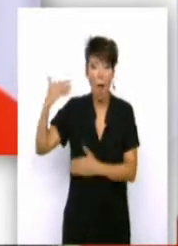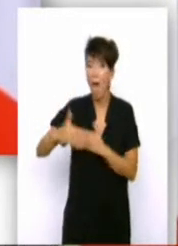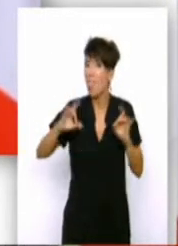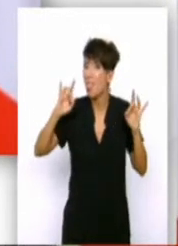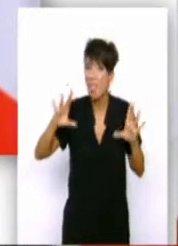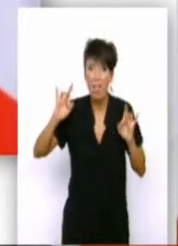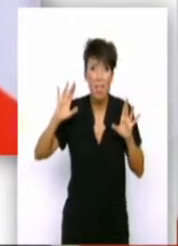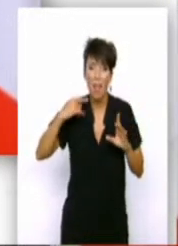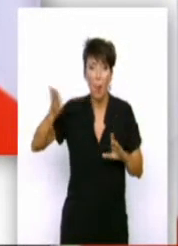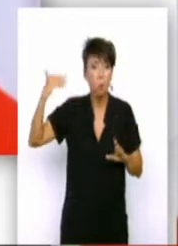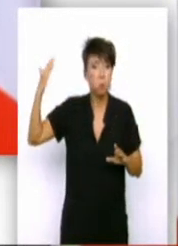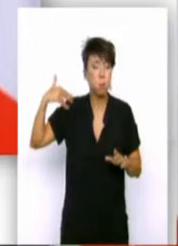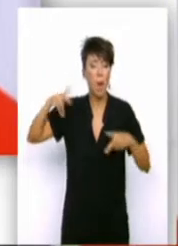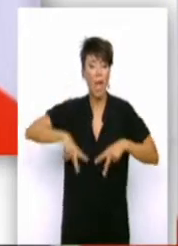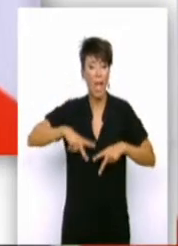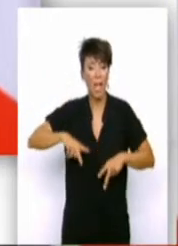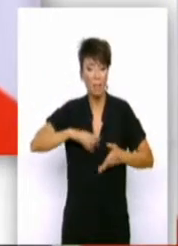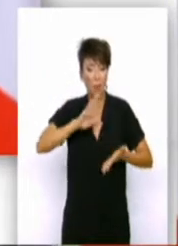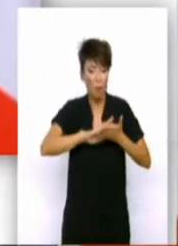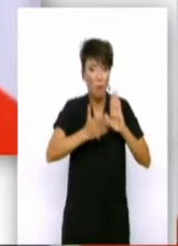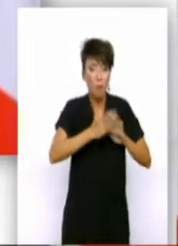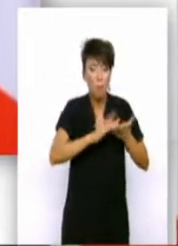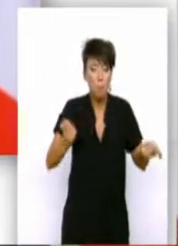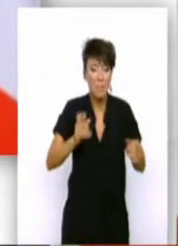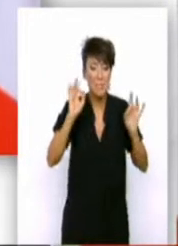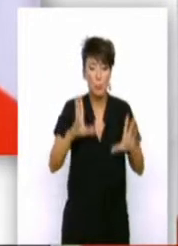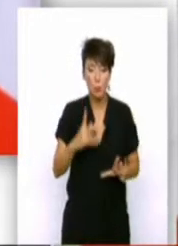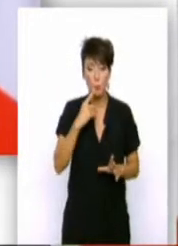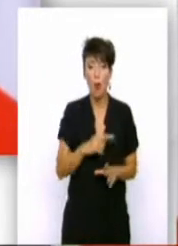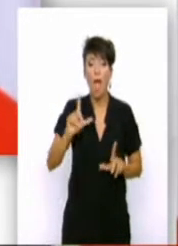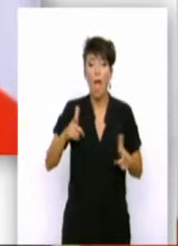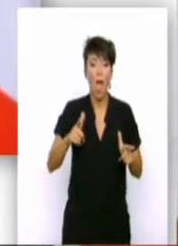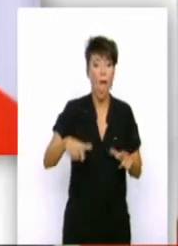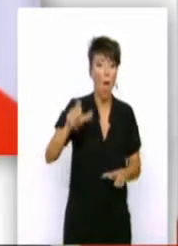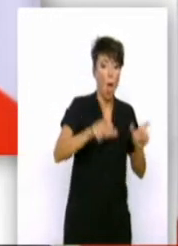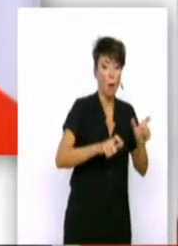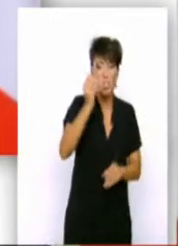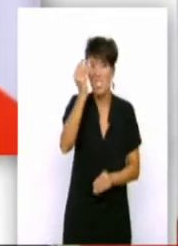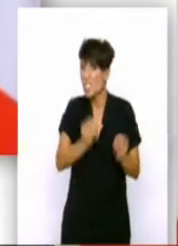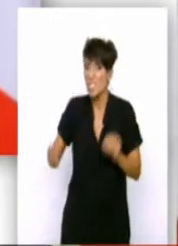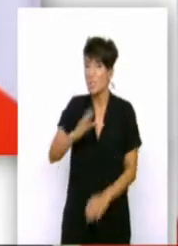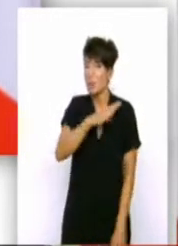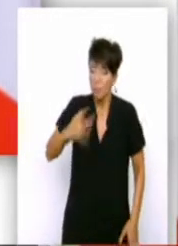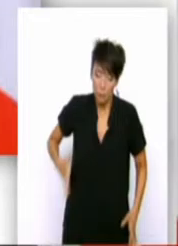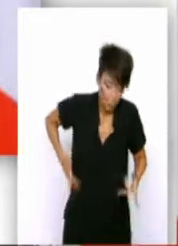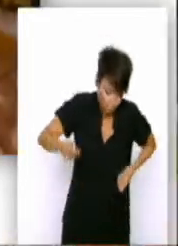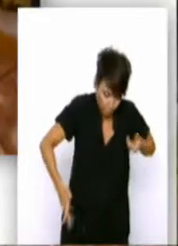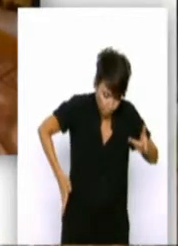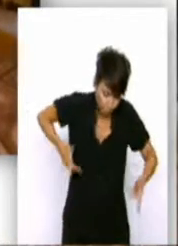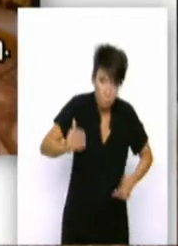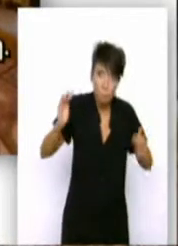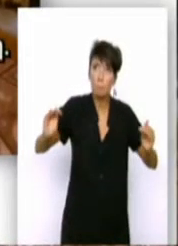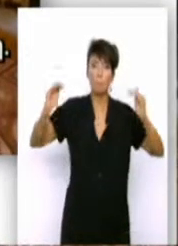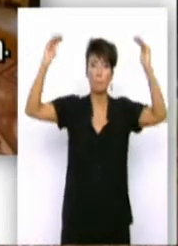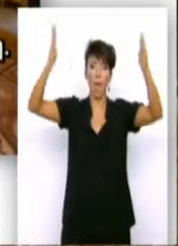ces dernières années, mais c'est le peuple grec, c'est souvent les plus pauvres des Grecs qui ont été amenés à faire le plus grand sacrifice. Donc moi j